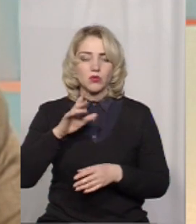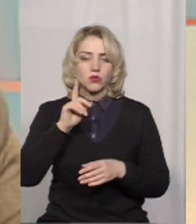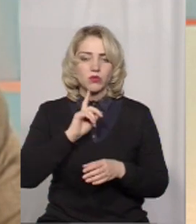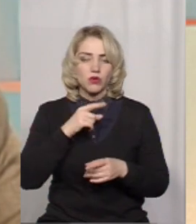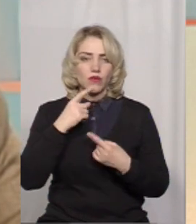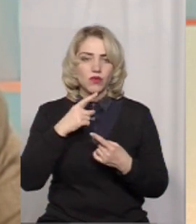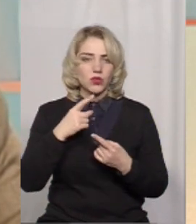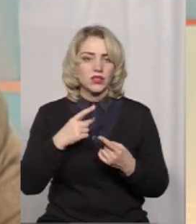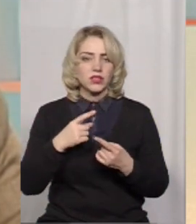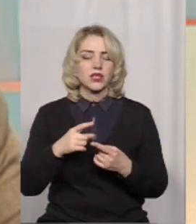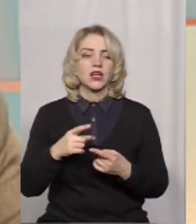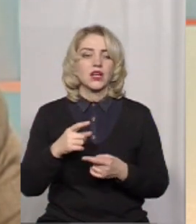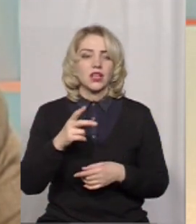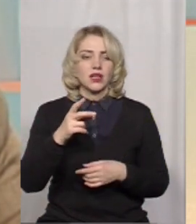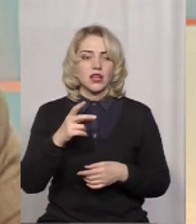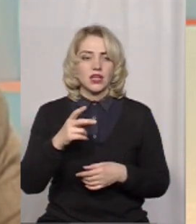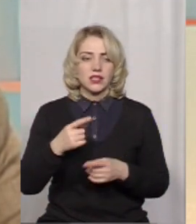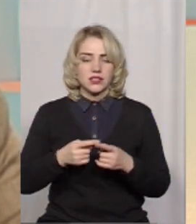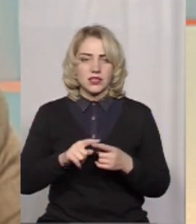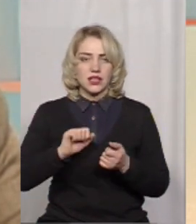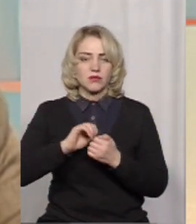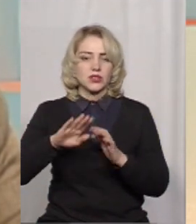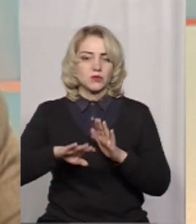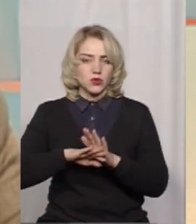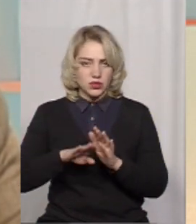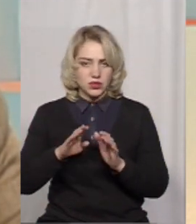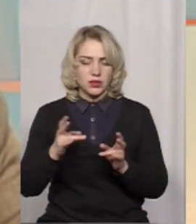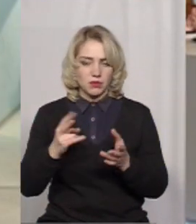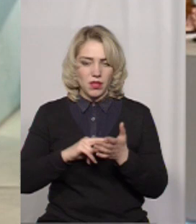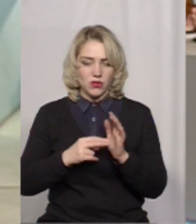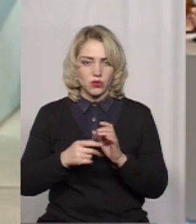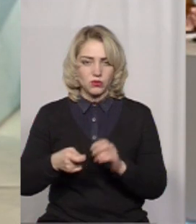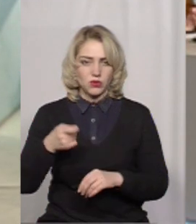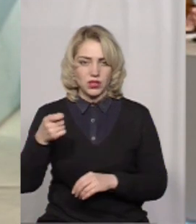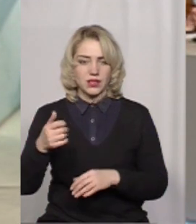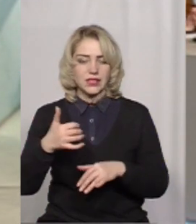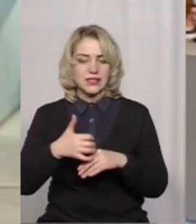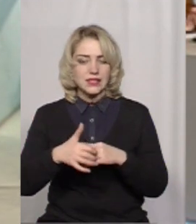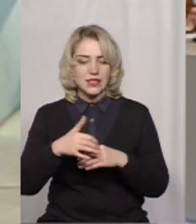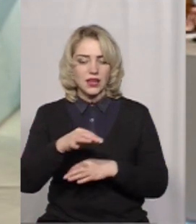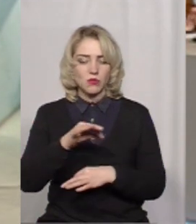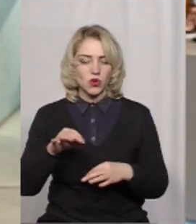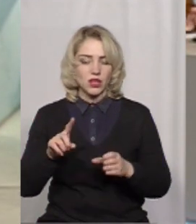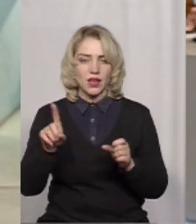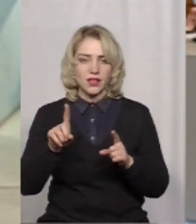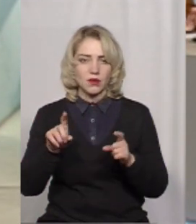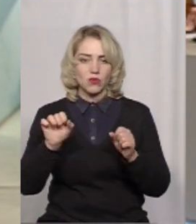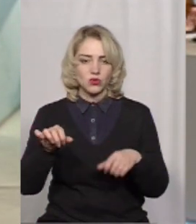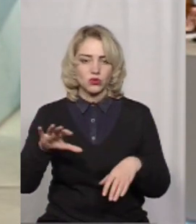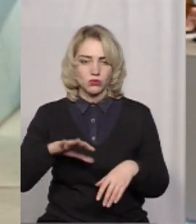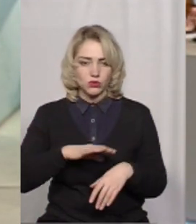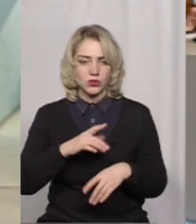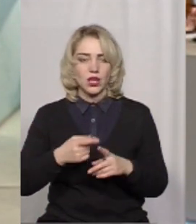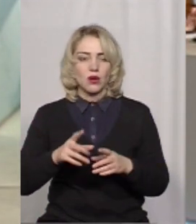називати, але по освіті з Кам'ятця-Подільського планують подати. Серед проєктів, які можуть бути, наприклад, якщо